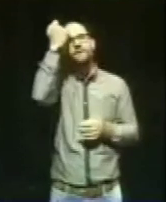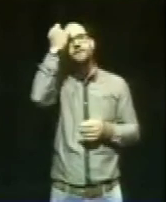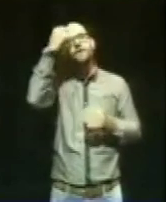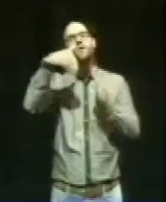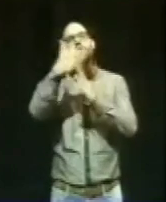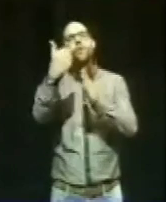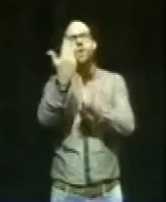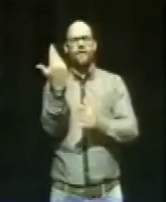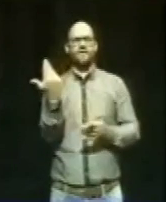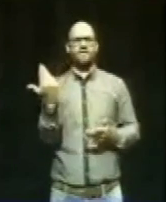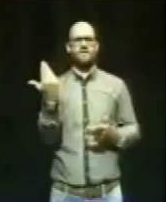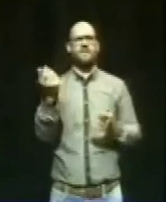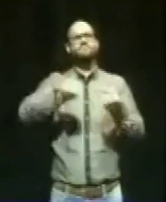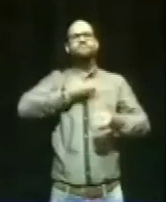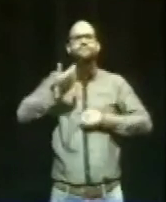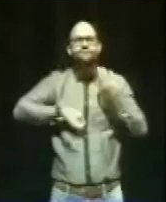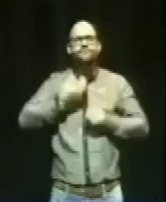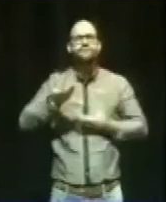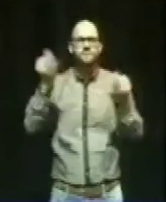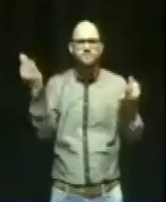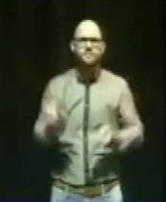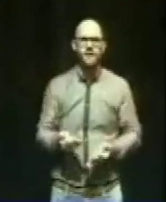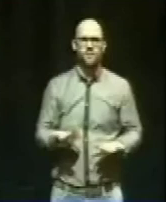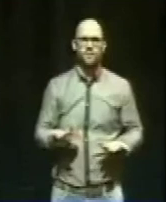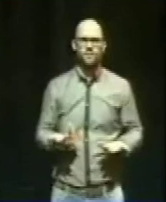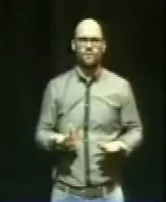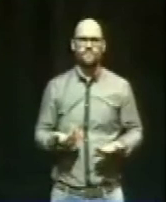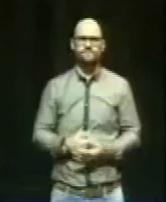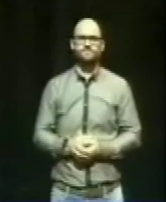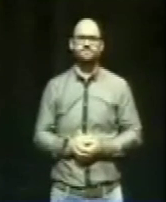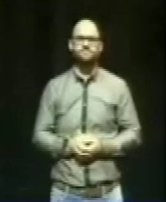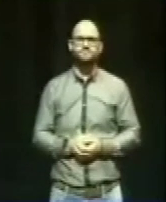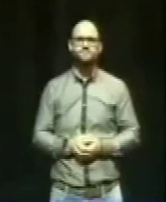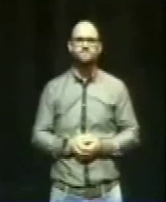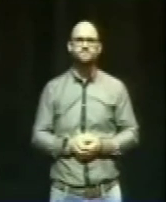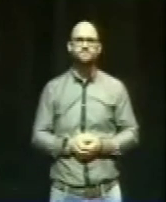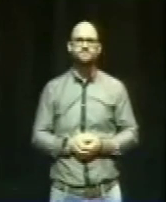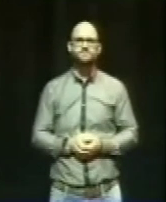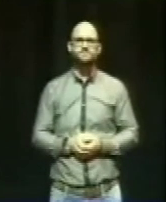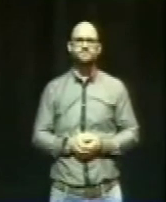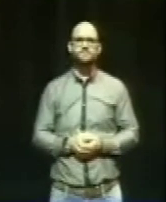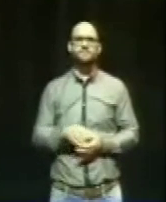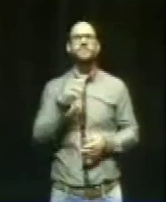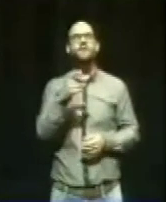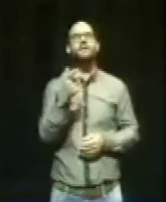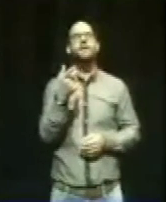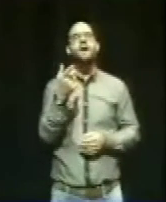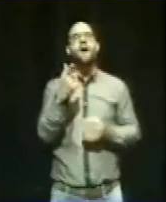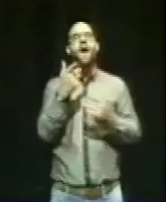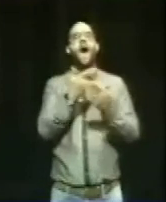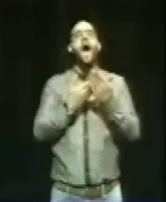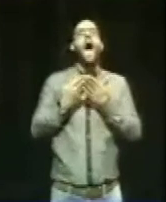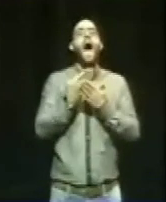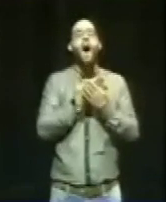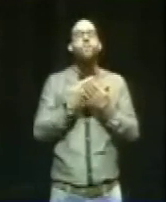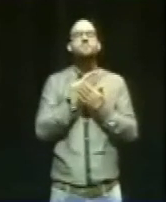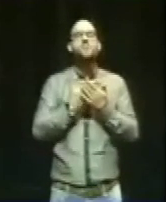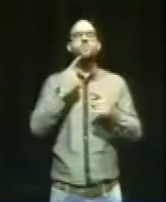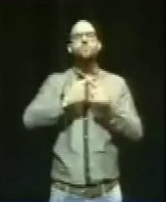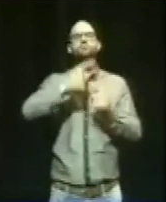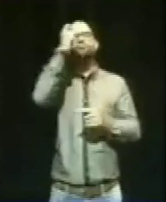Fantasie freisetzen. Wir brauchen ein steuerfinanziertes Ausbildungs und